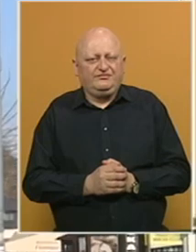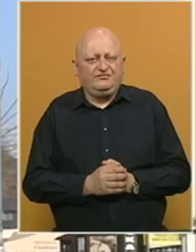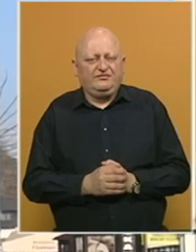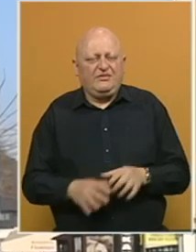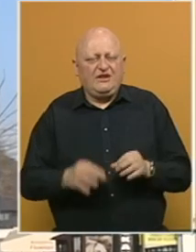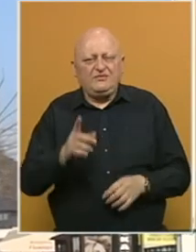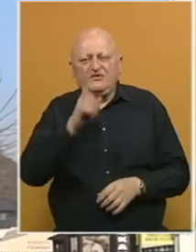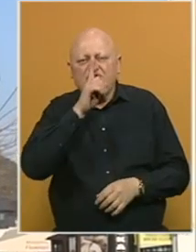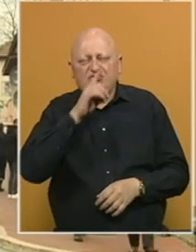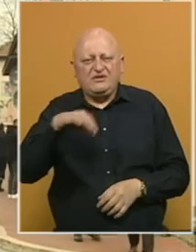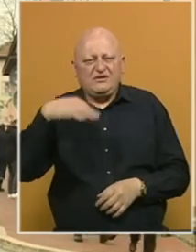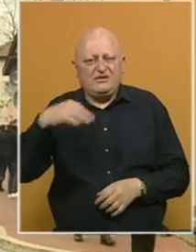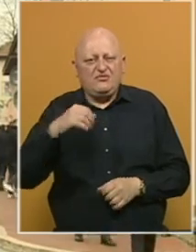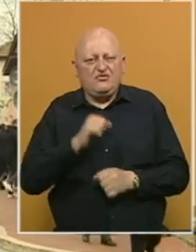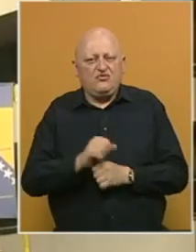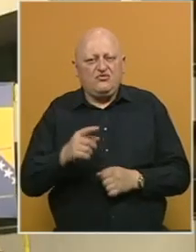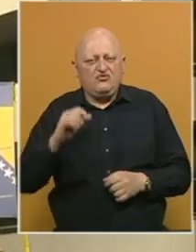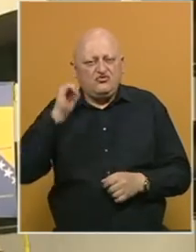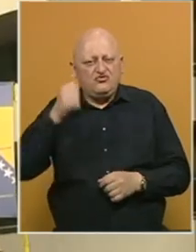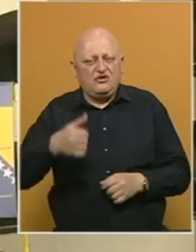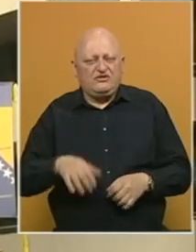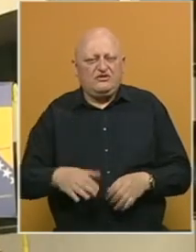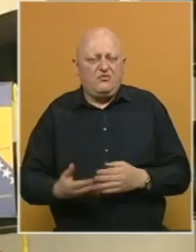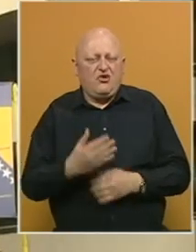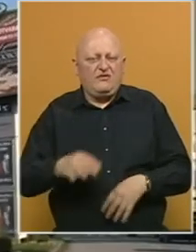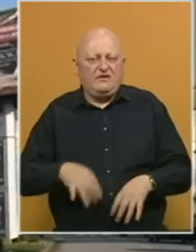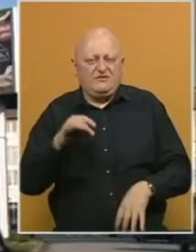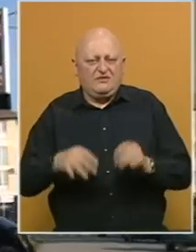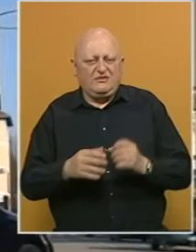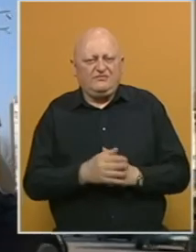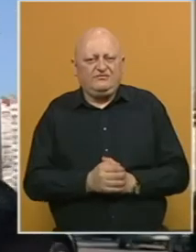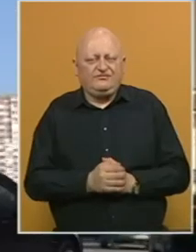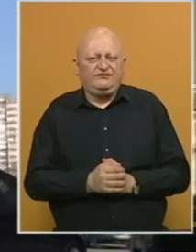Izborna tišina u Srebrenici i Doboju uoči sutrašnjih ponovljenih izbora.